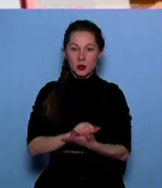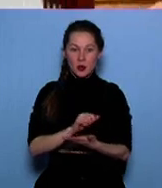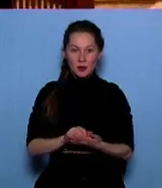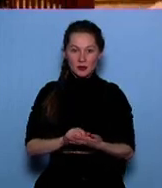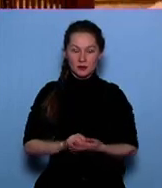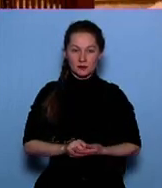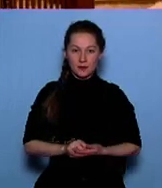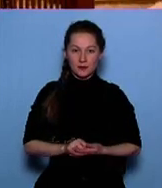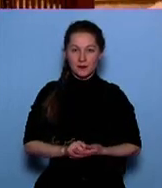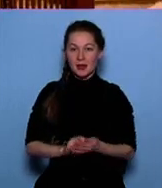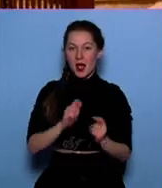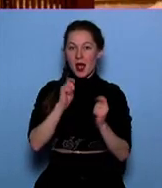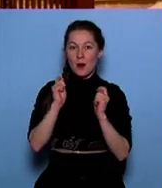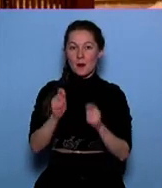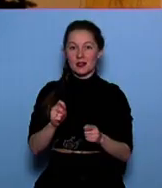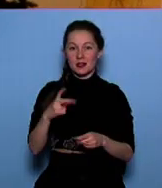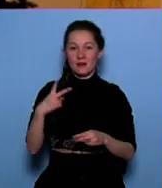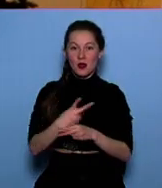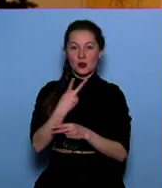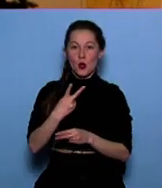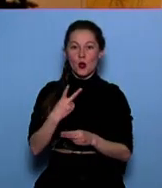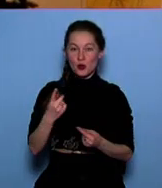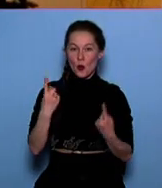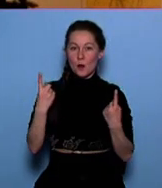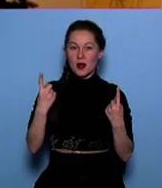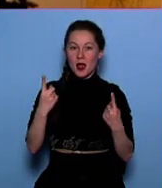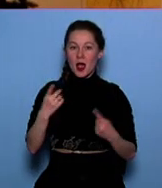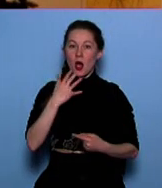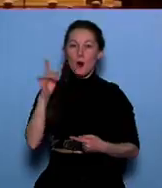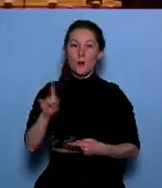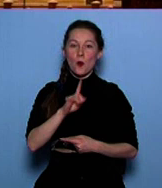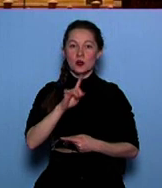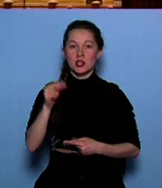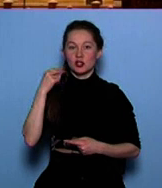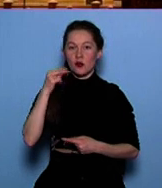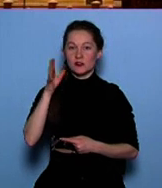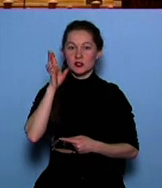И подарок к двойному юбилею. музее Чайковского появится виртуальный концертный зал.